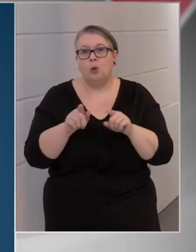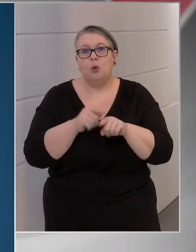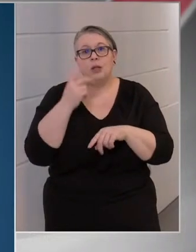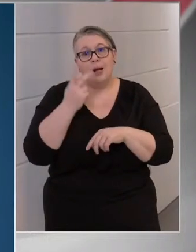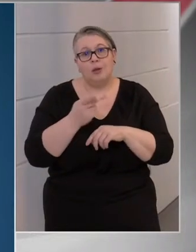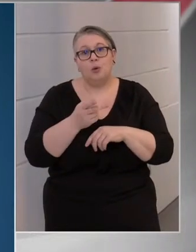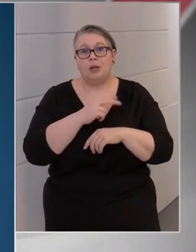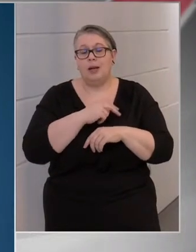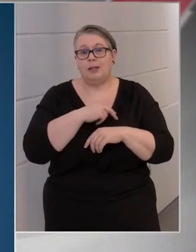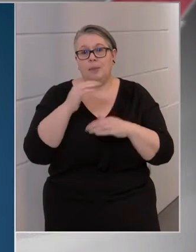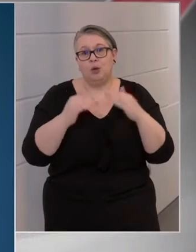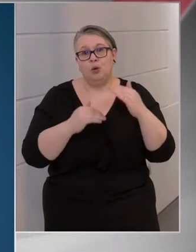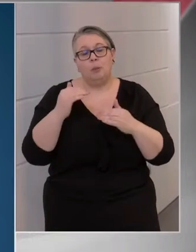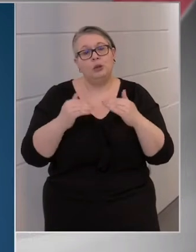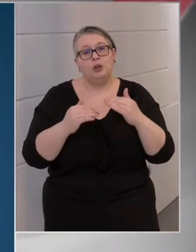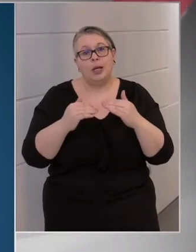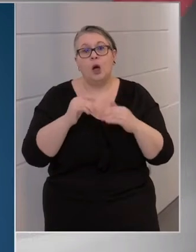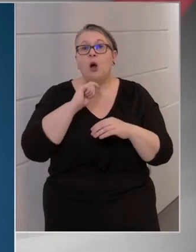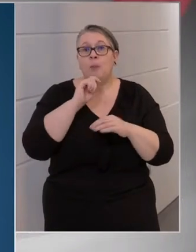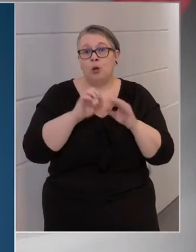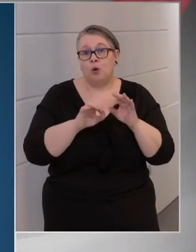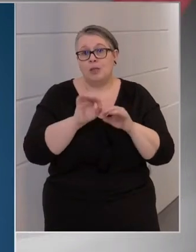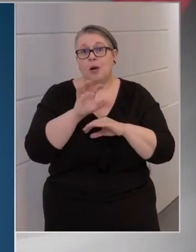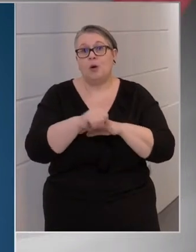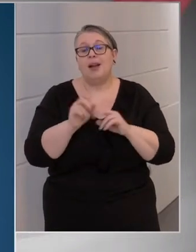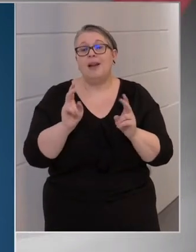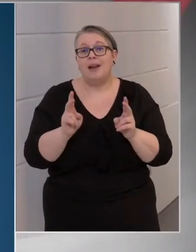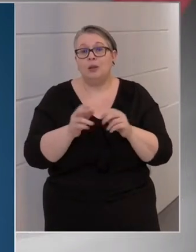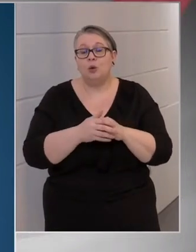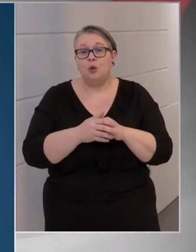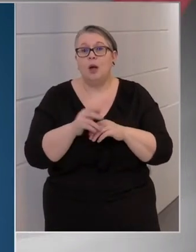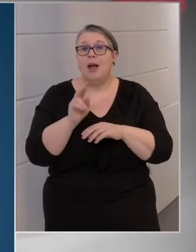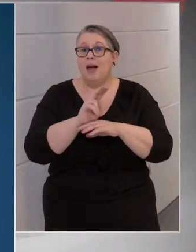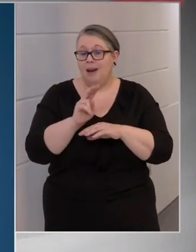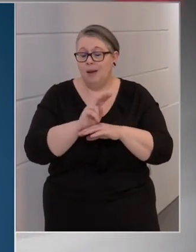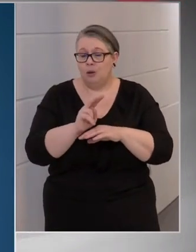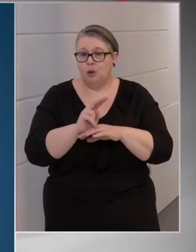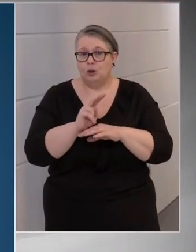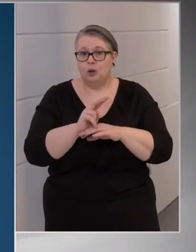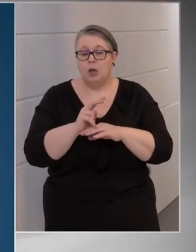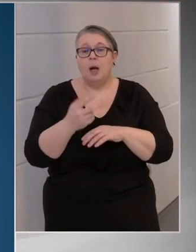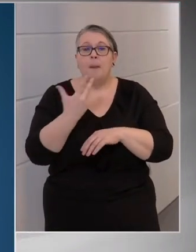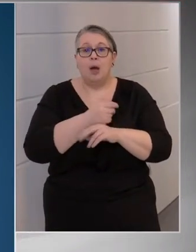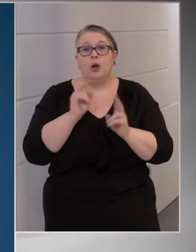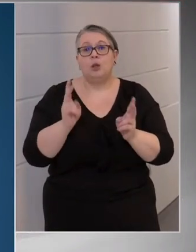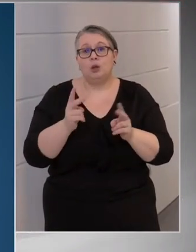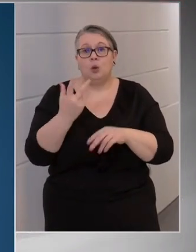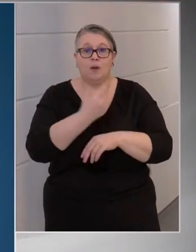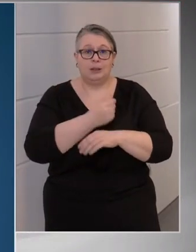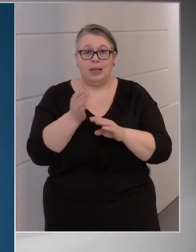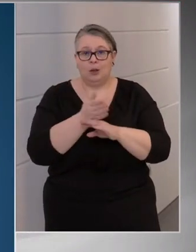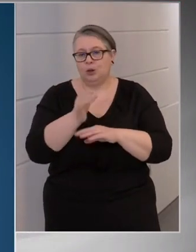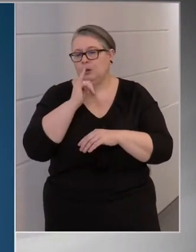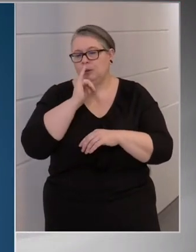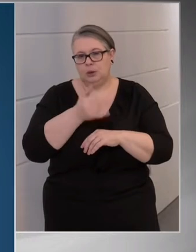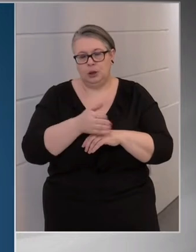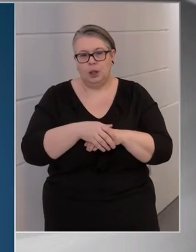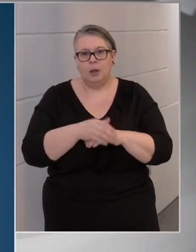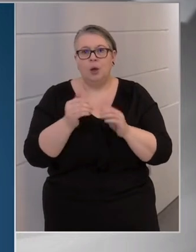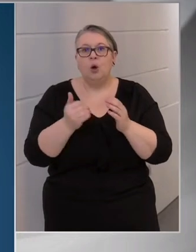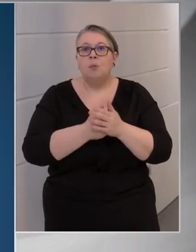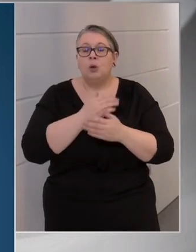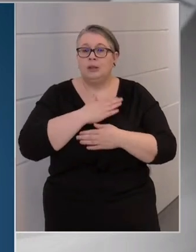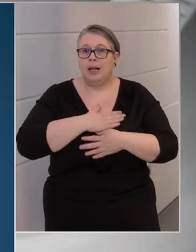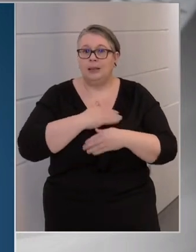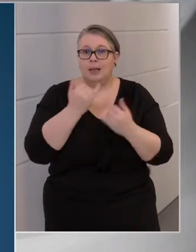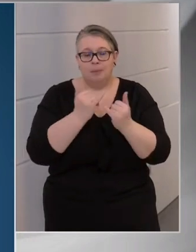látjuk, hogy érdemi különbség egyébként a Magyarországon elérhető, elnőrzött és beadható vakcinák között nincsen. Még egyszer